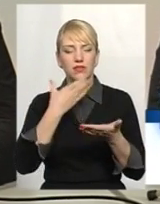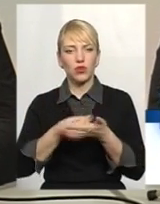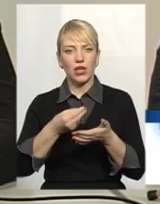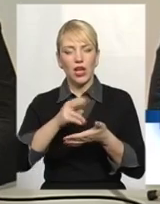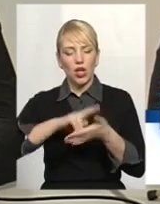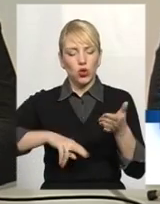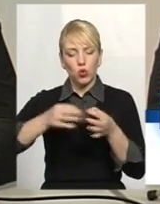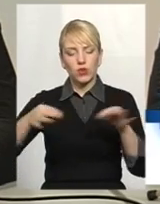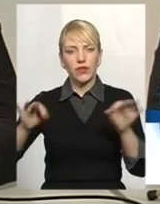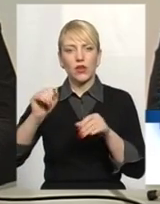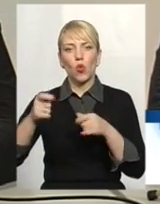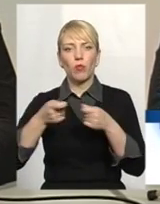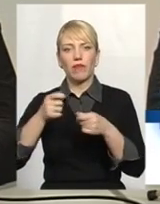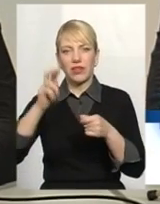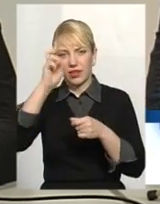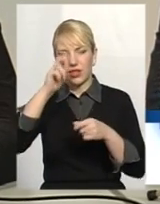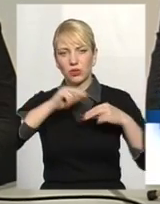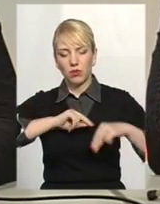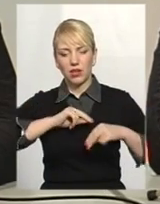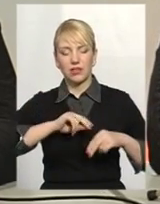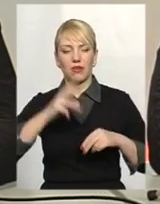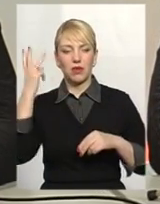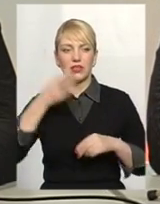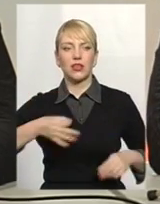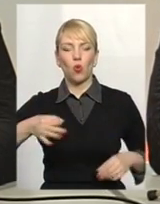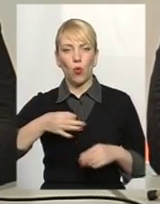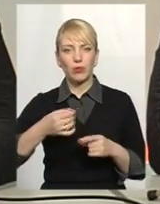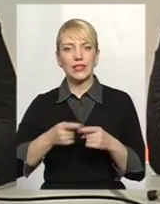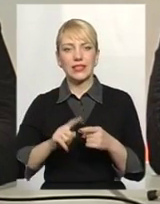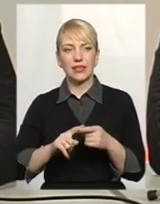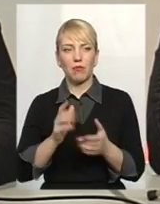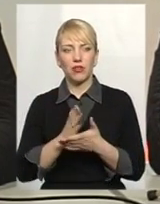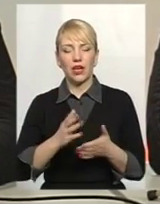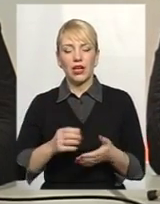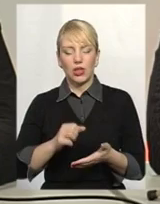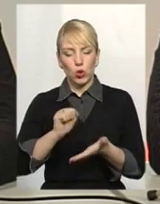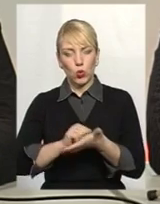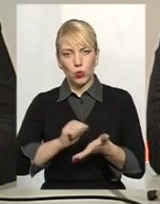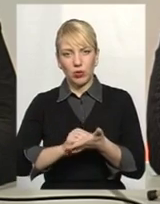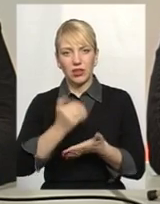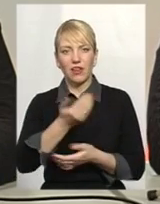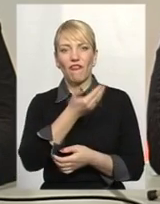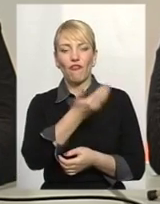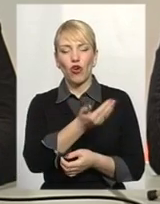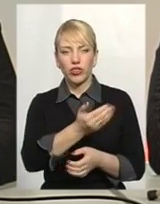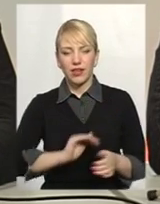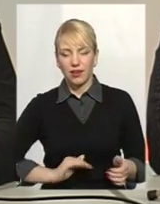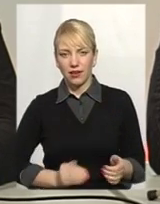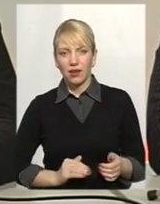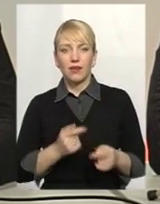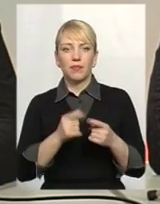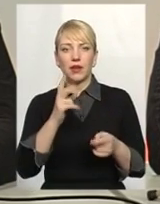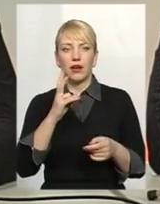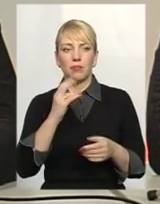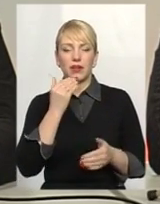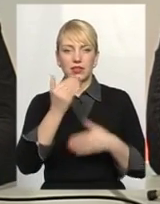в управлінні держпраці у Хмельницькій області. Мають на це відповідні документи і вони при зверненні для